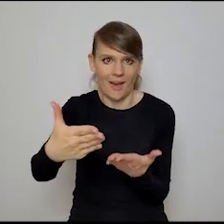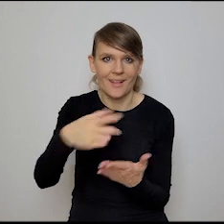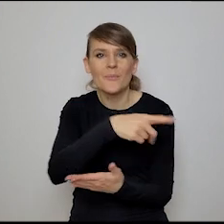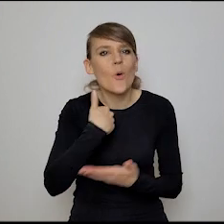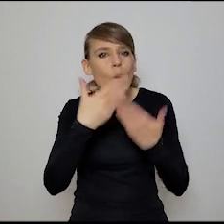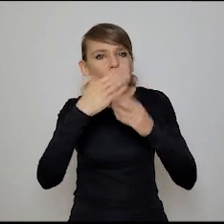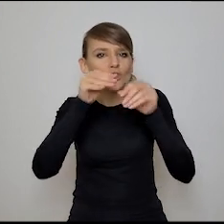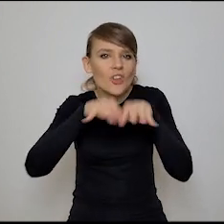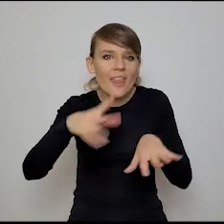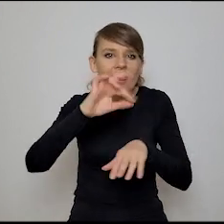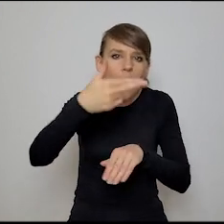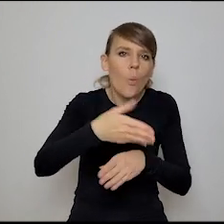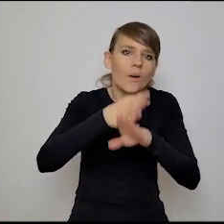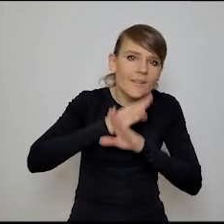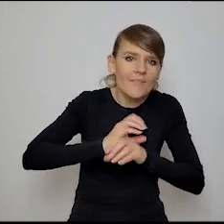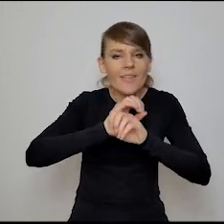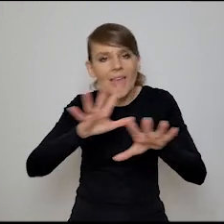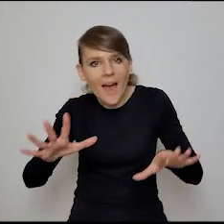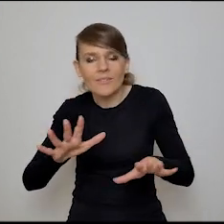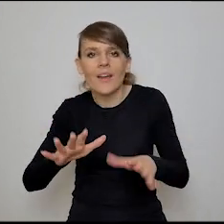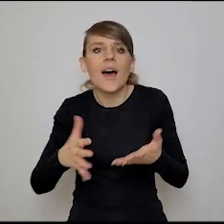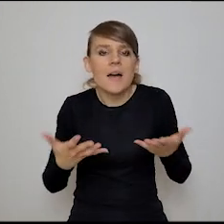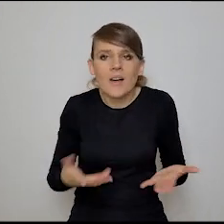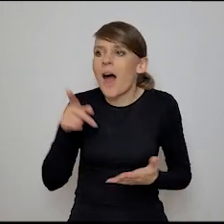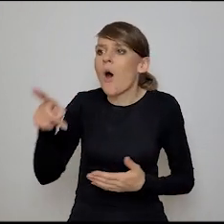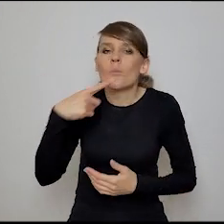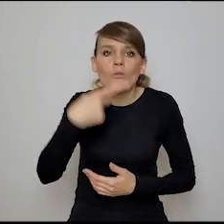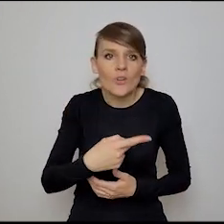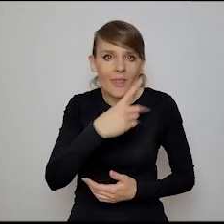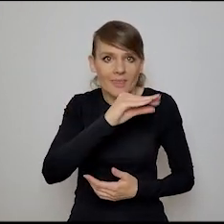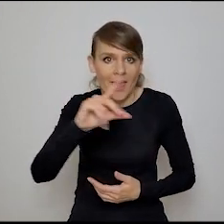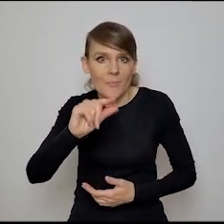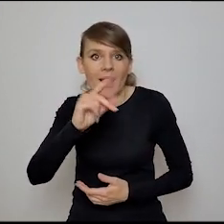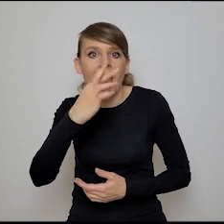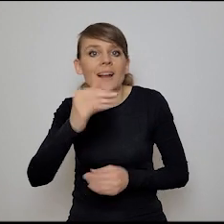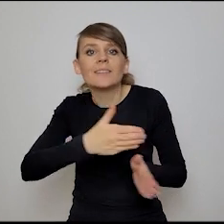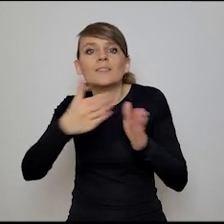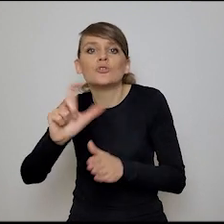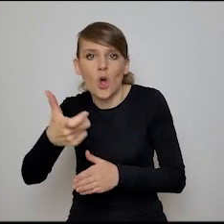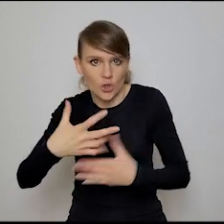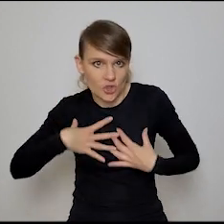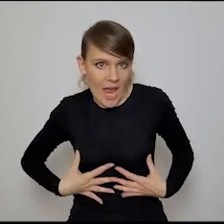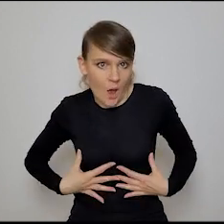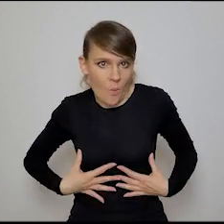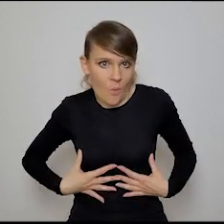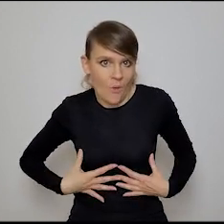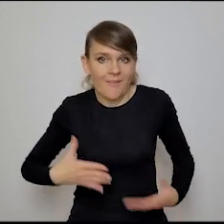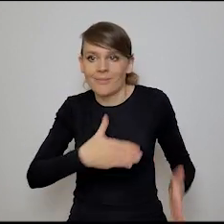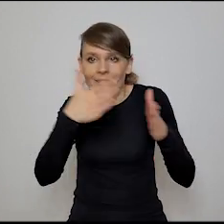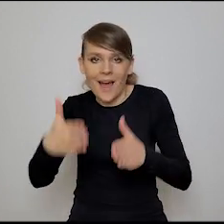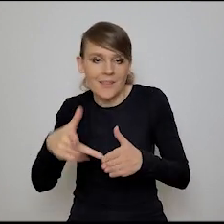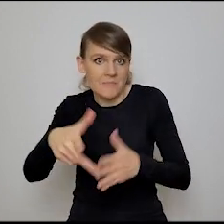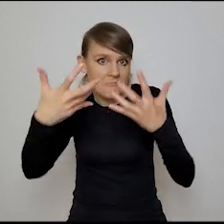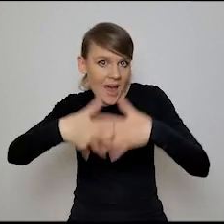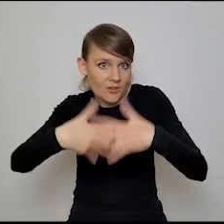ukryte, jawne i tak dalej. I teraz on powiedział, no po deep learningu jest ciało. Po deep learningu jest maszyna,